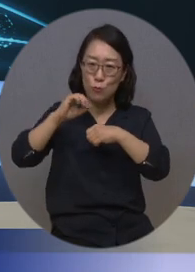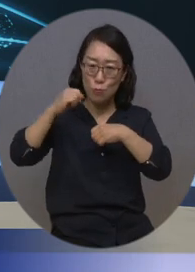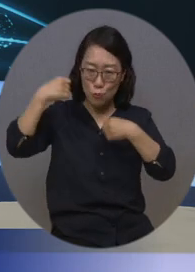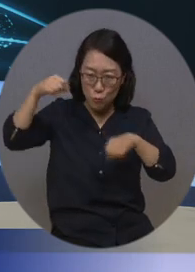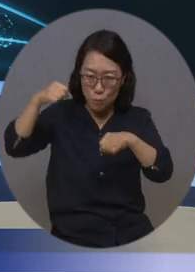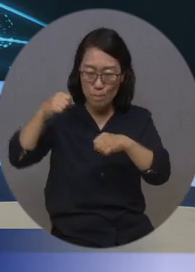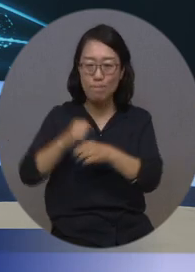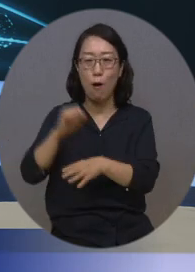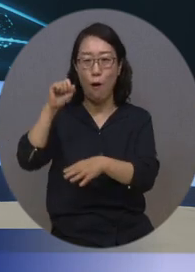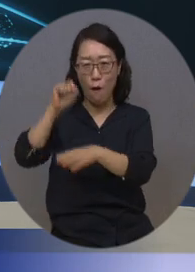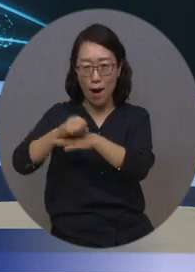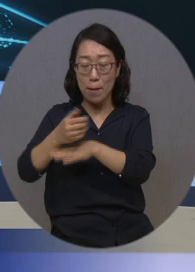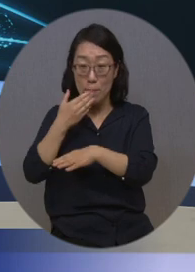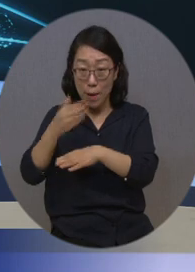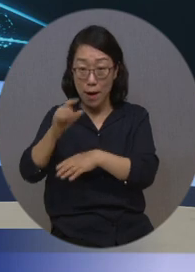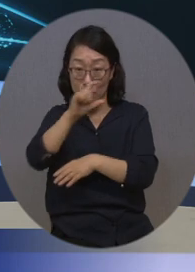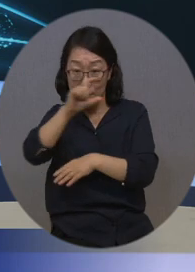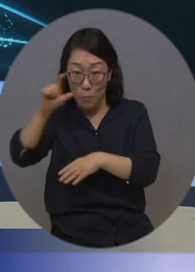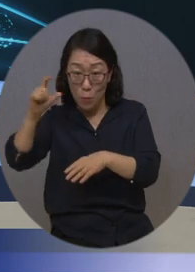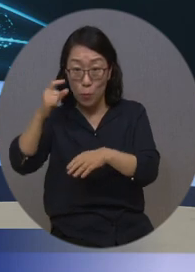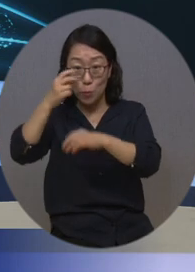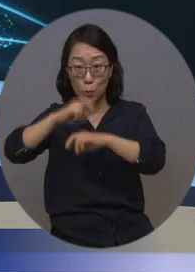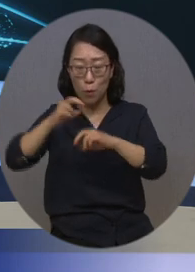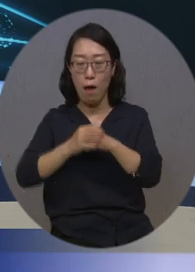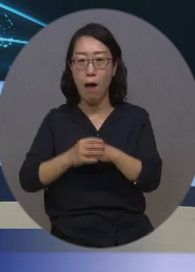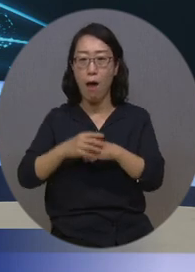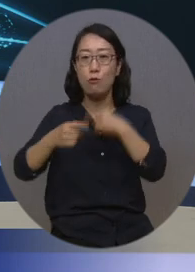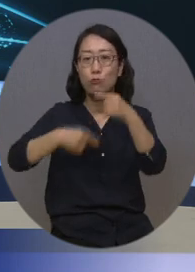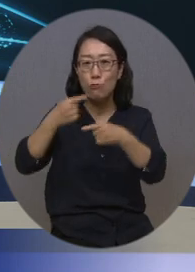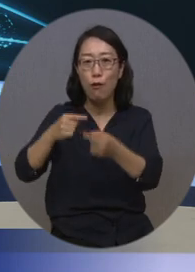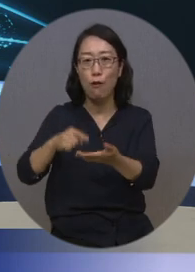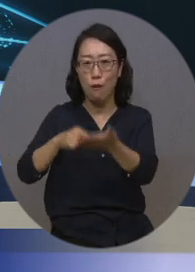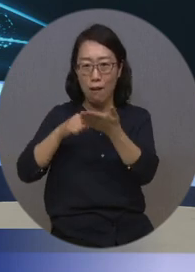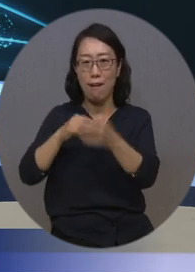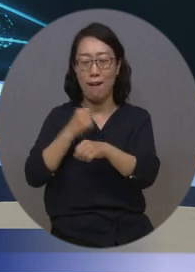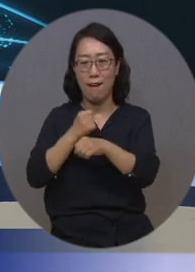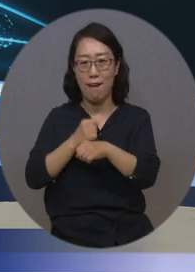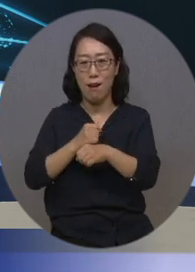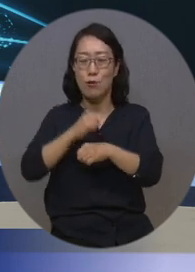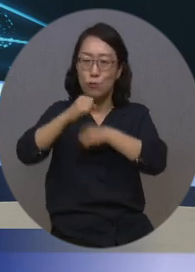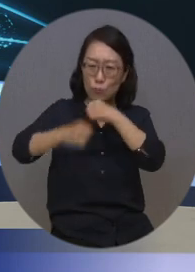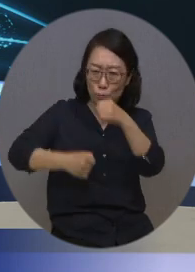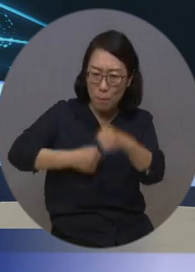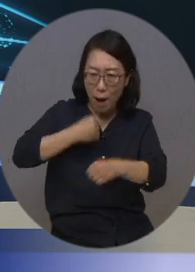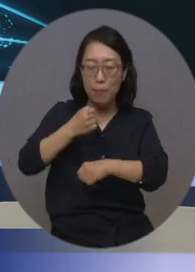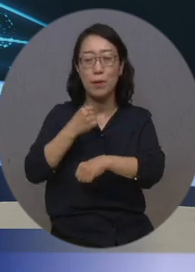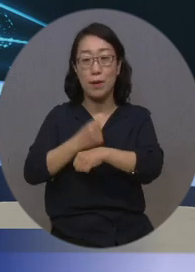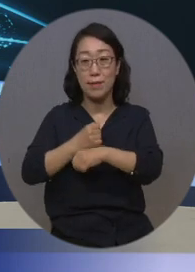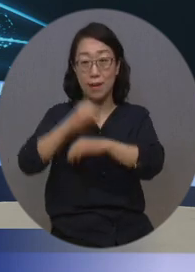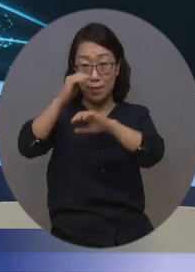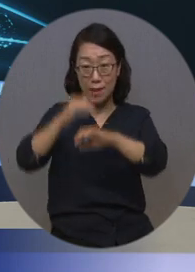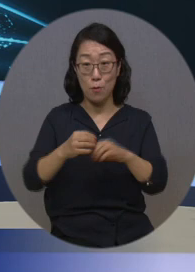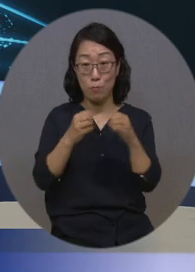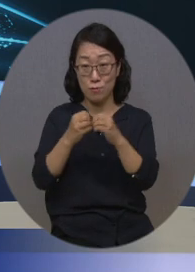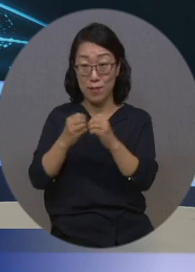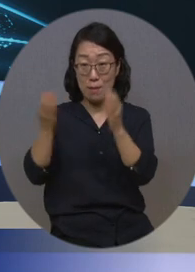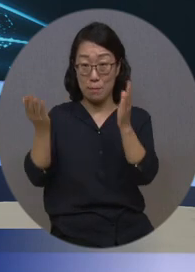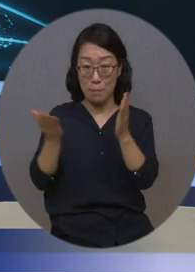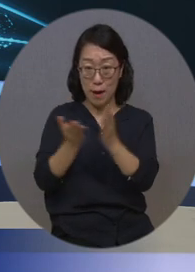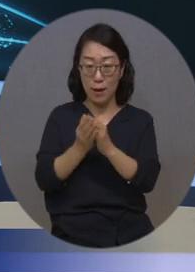선보여 산사가 쏟아지고 있습니다. 춤은 마음 가는 대로 허락 없이 마음껏 초도 된다는 내용의 가사처럼